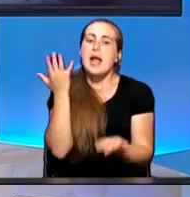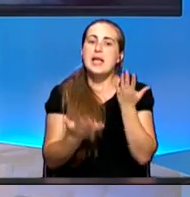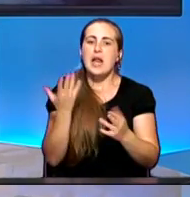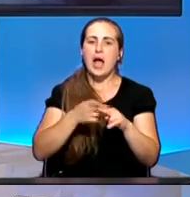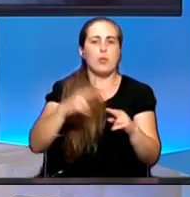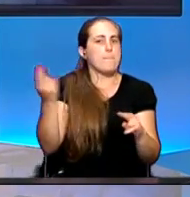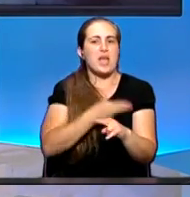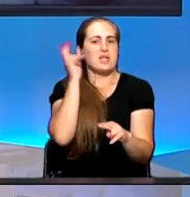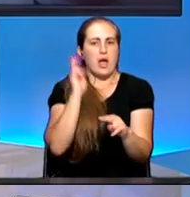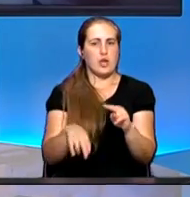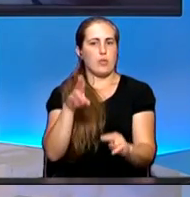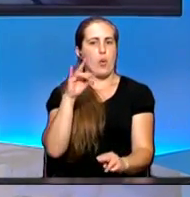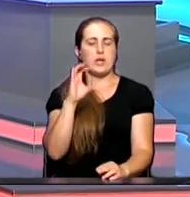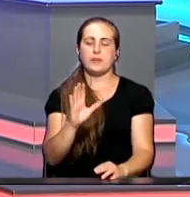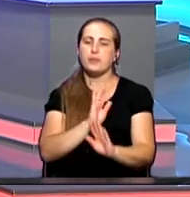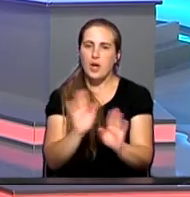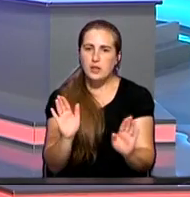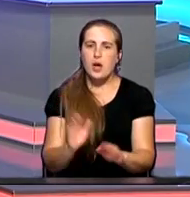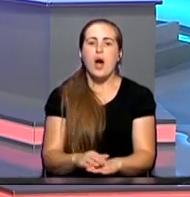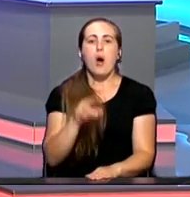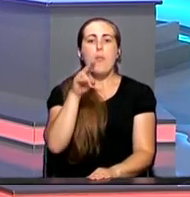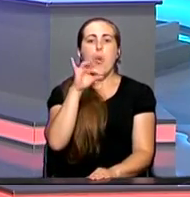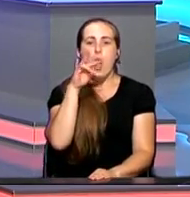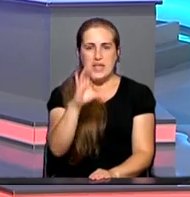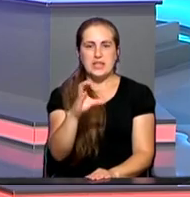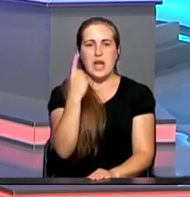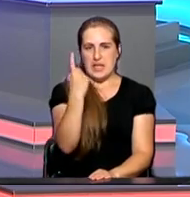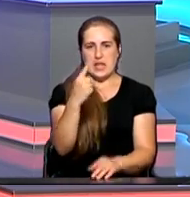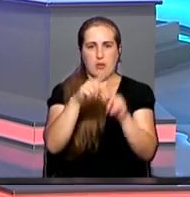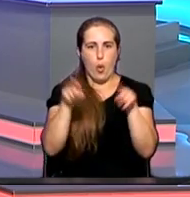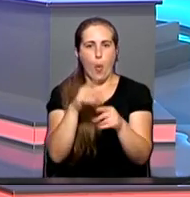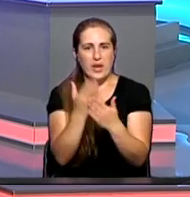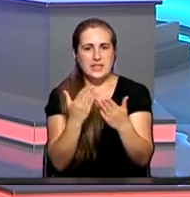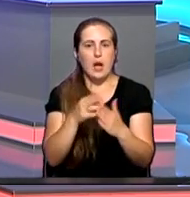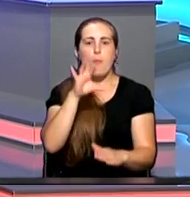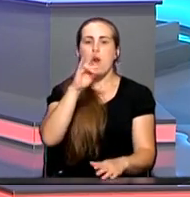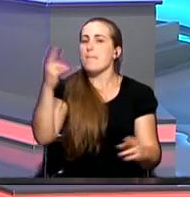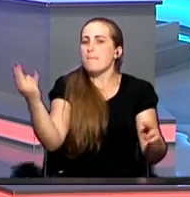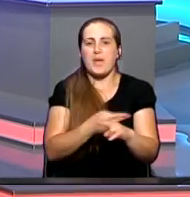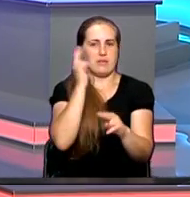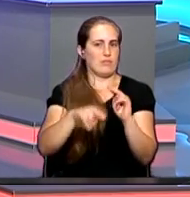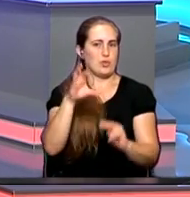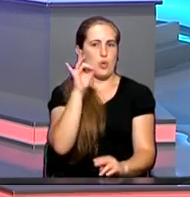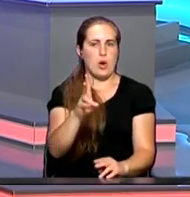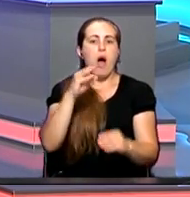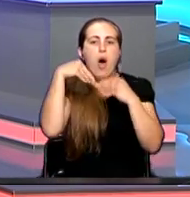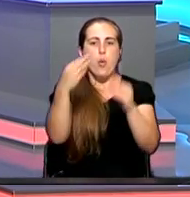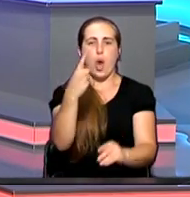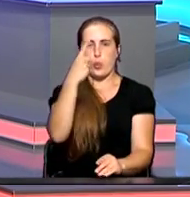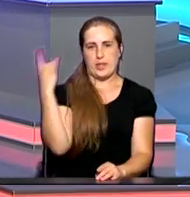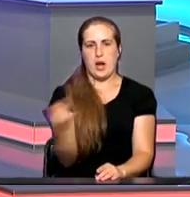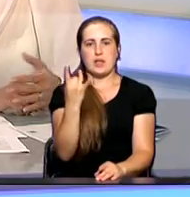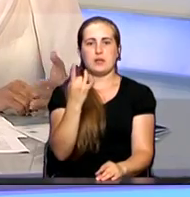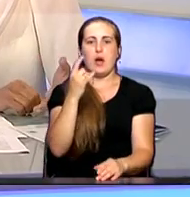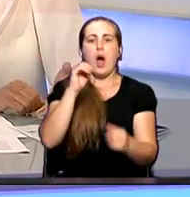это бессрочное? Нет, полис единого образца и полис бессрочный. Он выдается один раз. Его